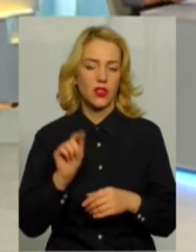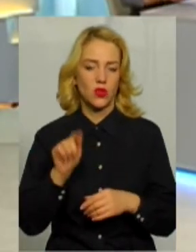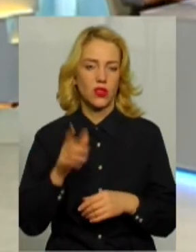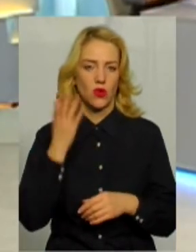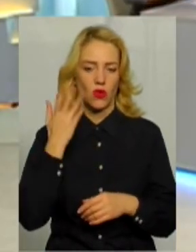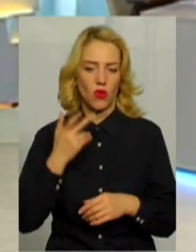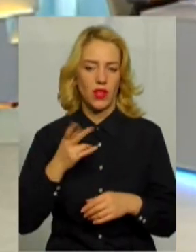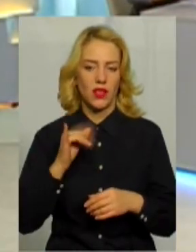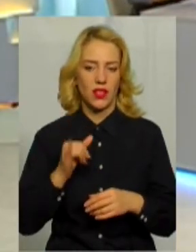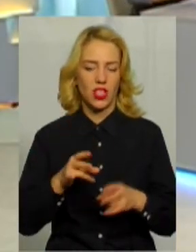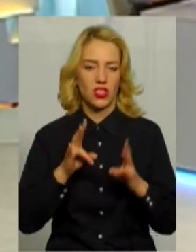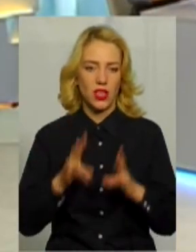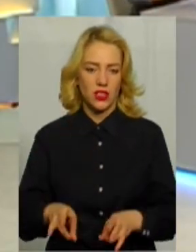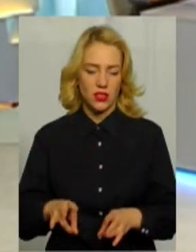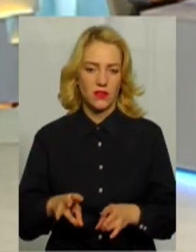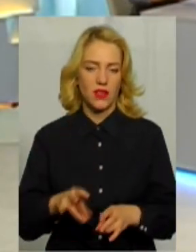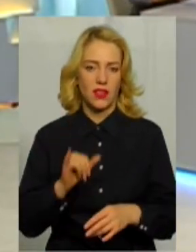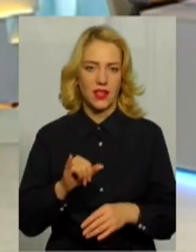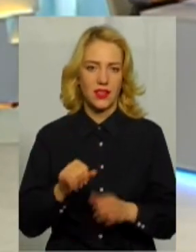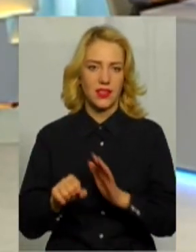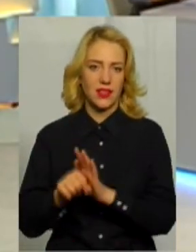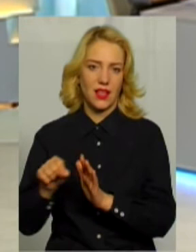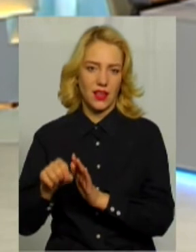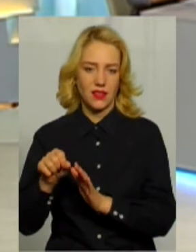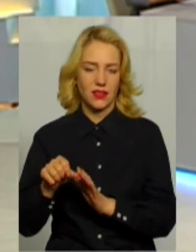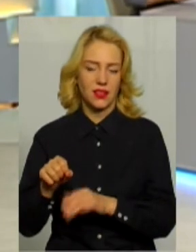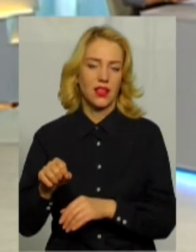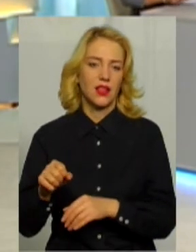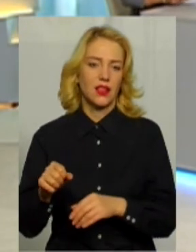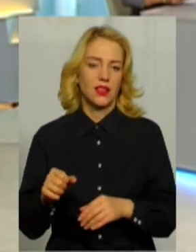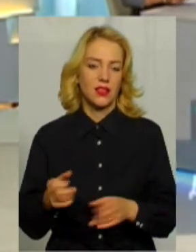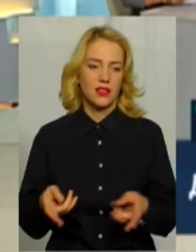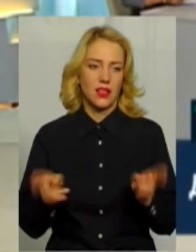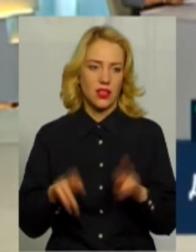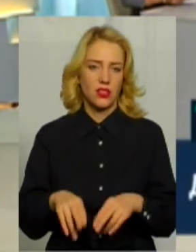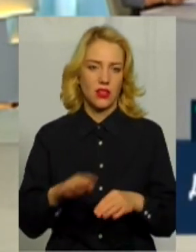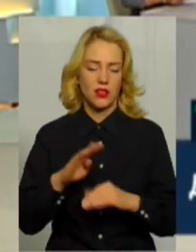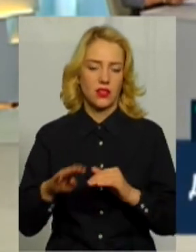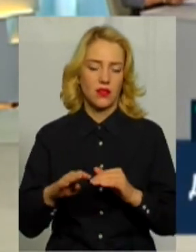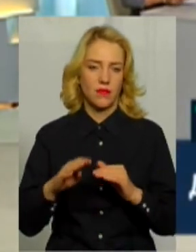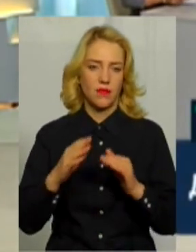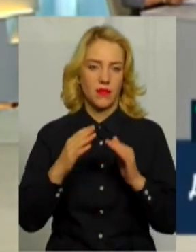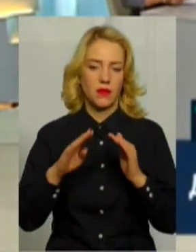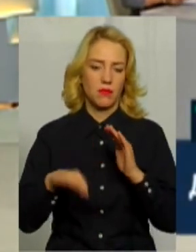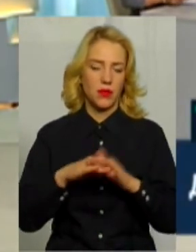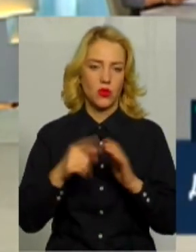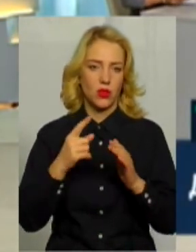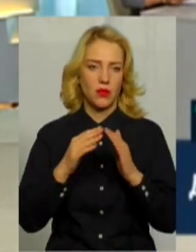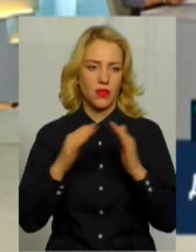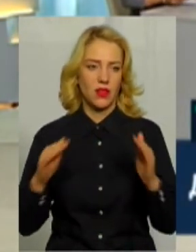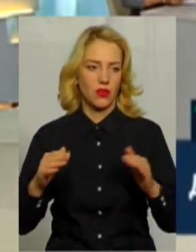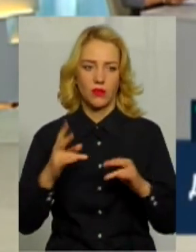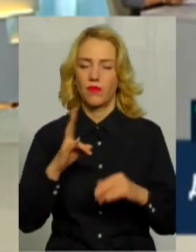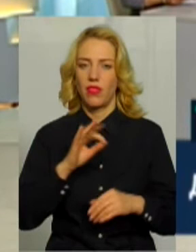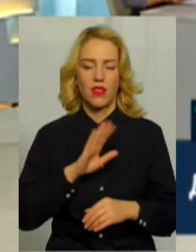і жертва, і тиран, насильник, залишаються під одним дахом? Ну, не завжди.